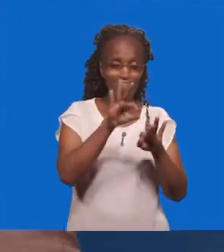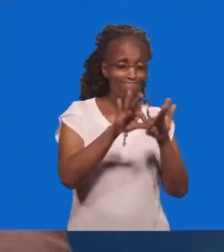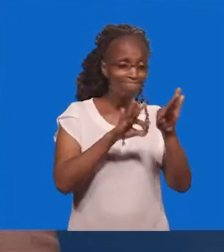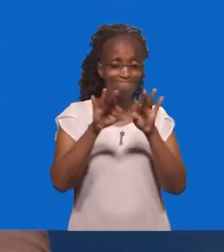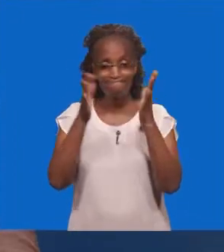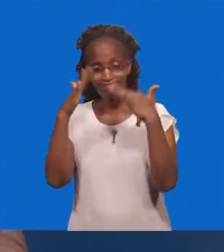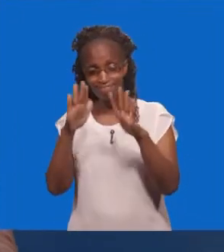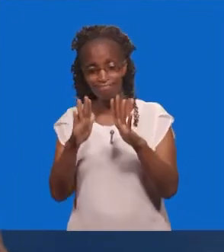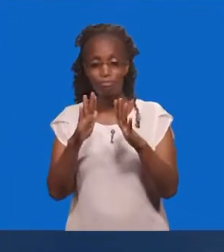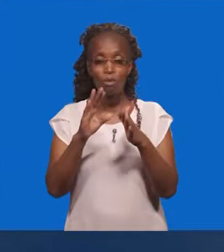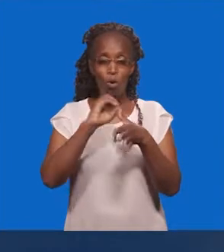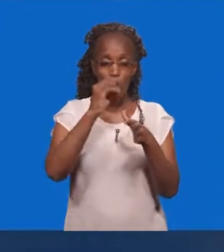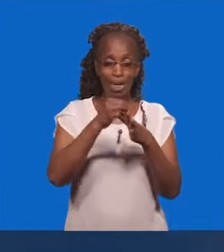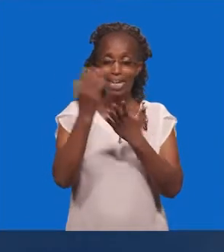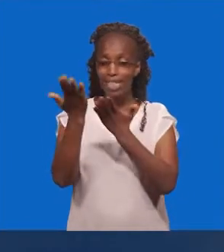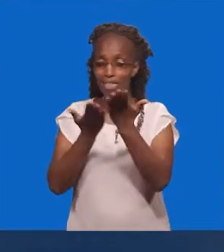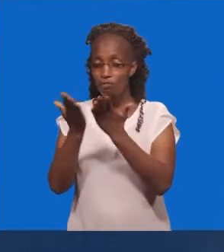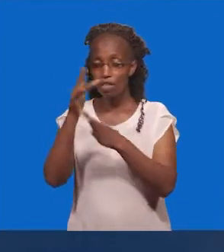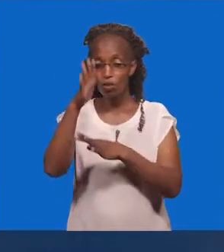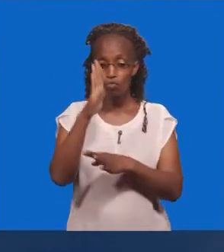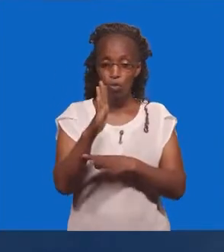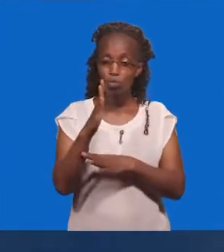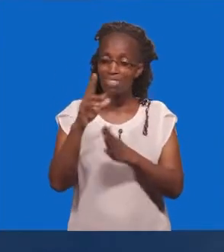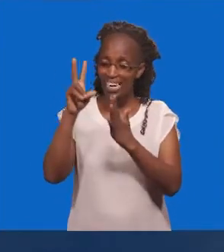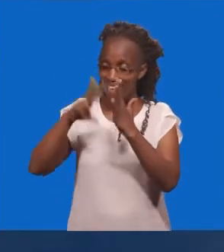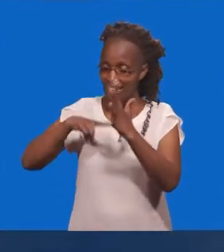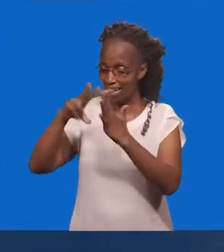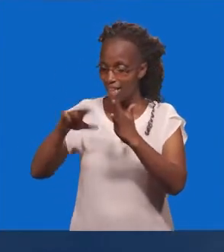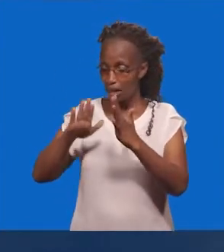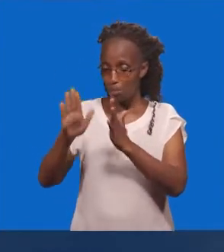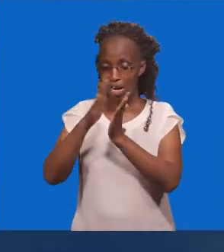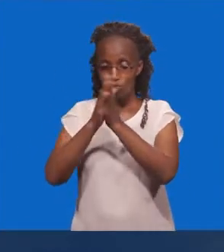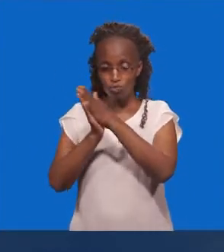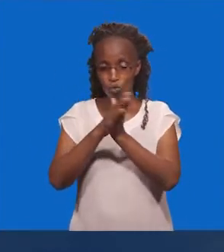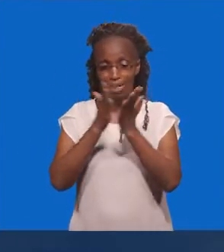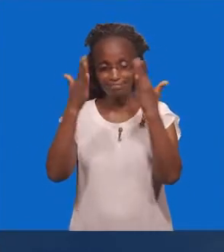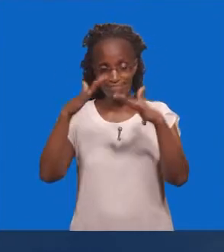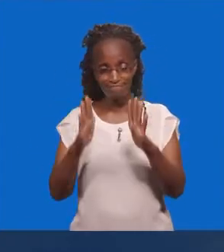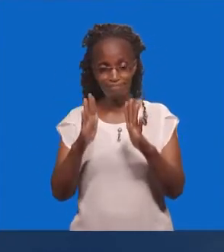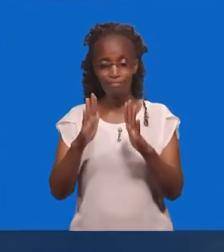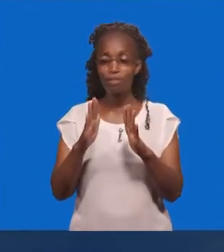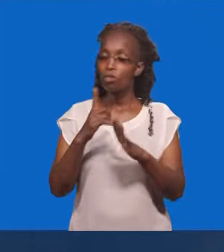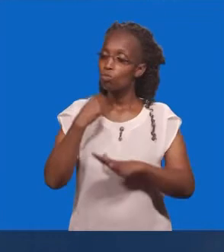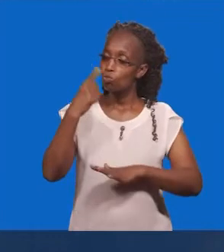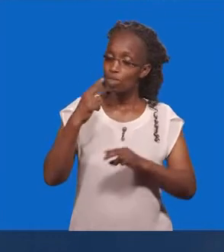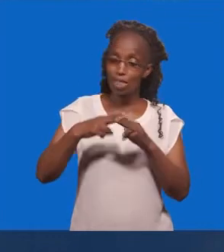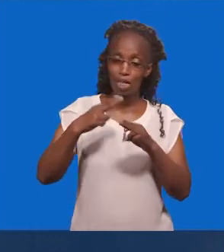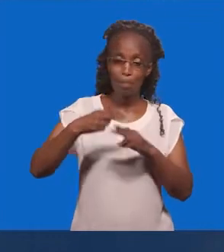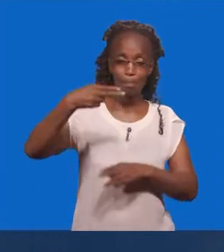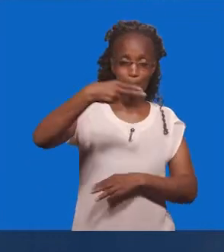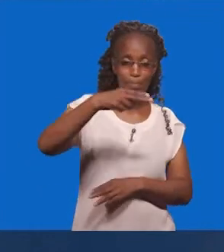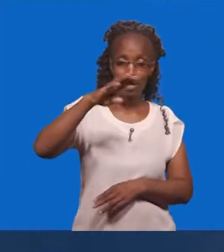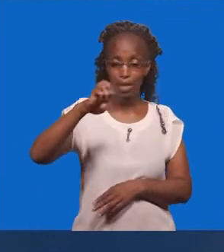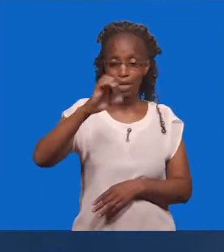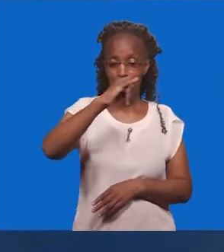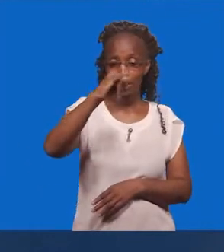Ama Mwenye tuweze Kuongea Na kusoma Historia yake Ambaye Ni ezekia